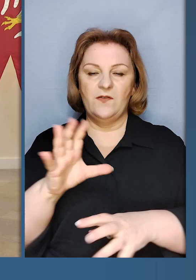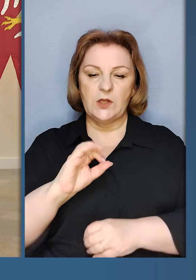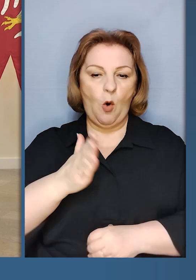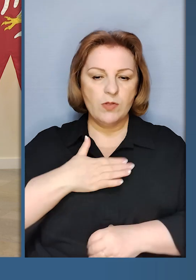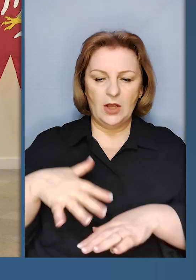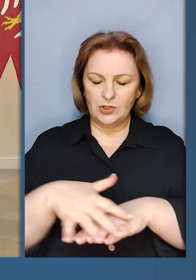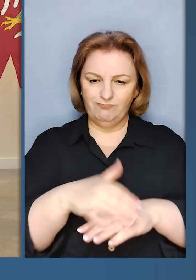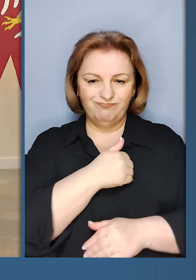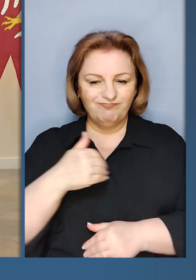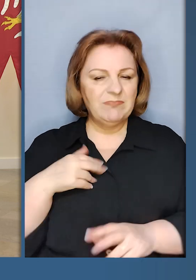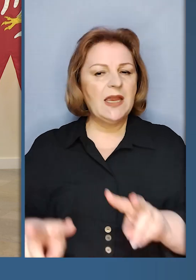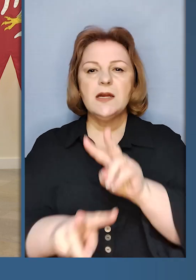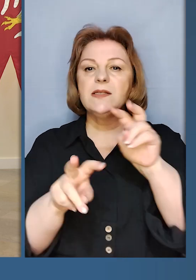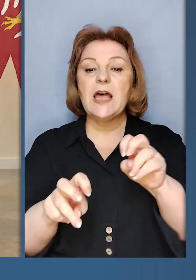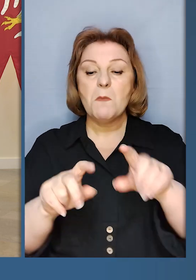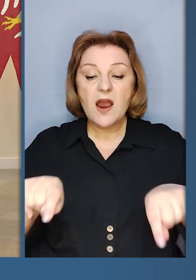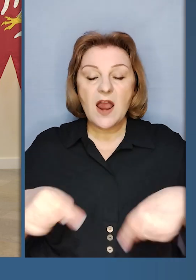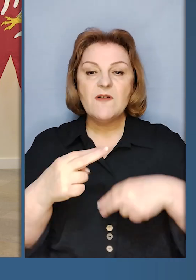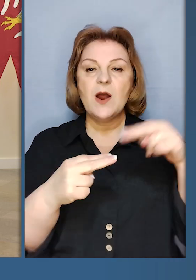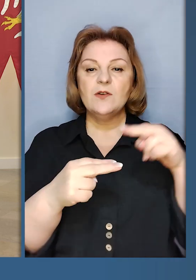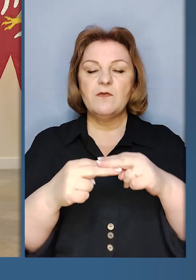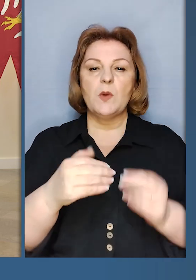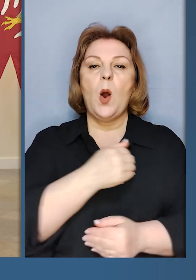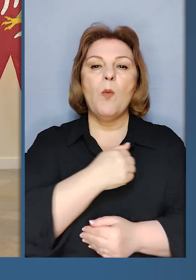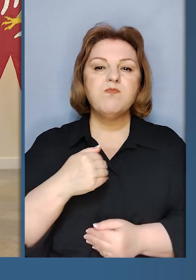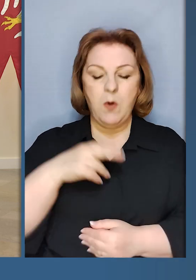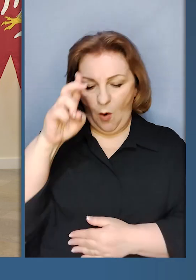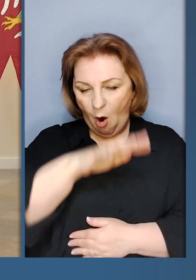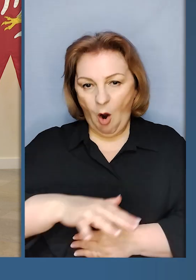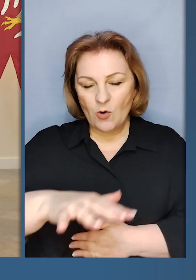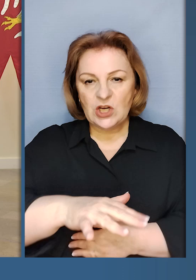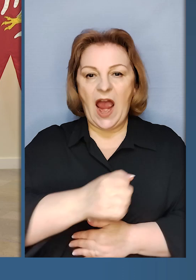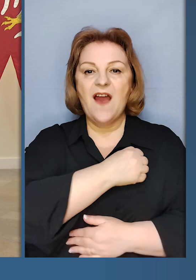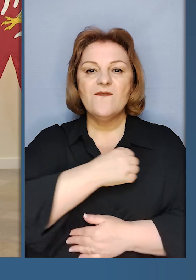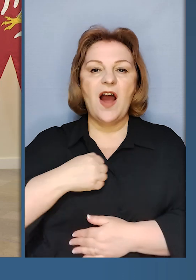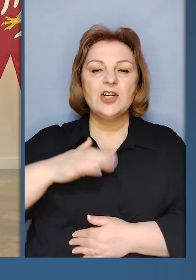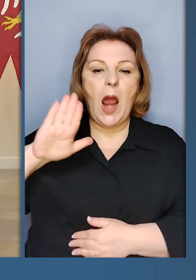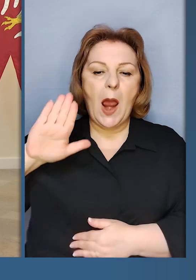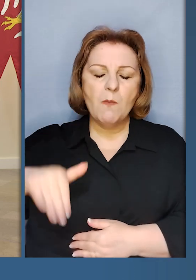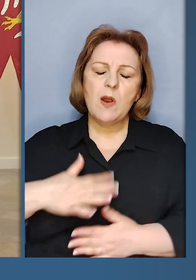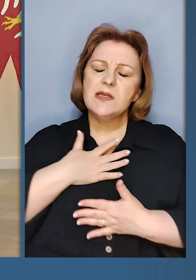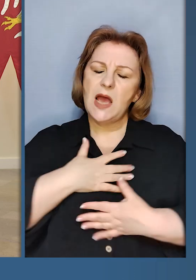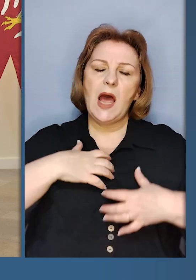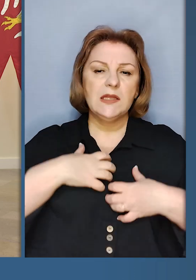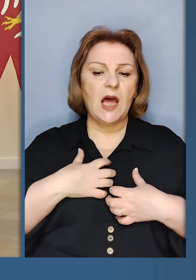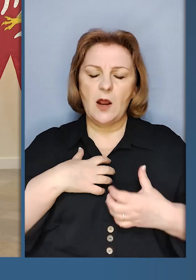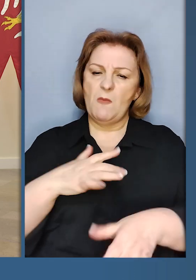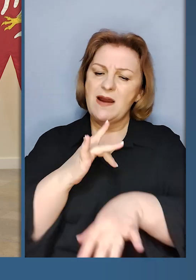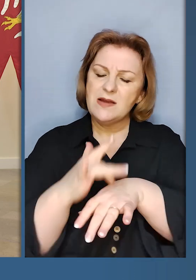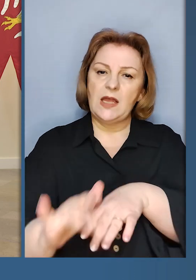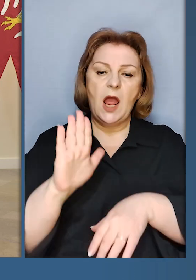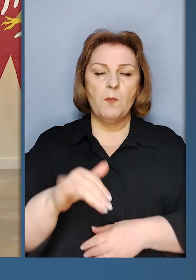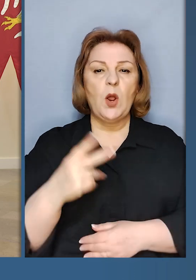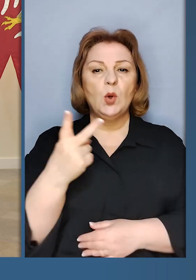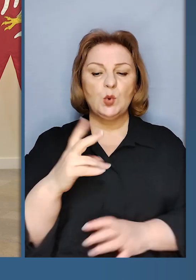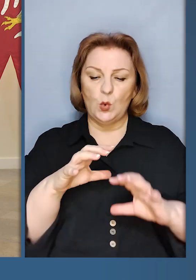суспільства, народу, є символом відбудови. Відбудови Польщі, Варшави після драматичного знищення,